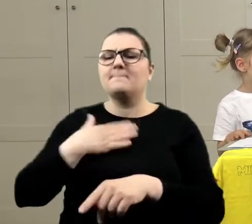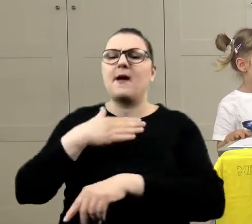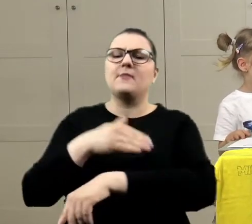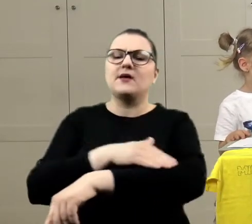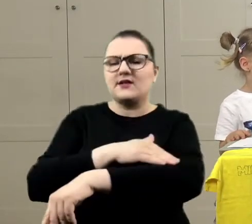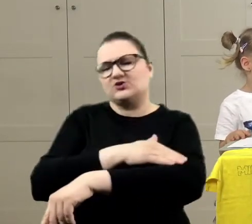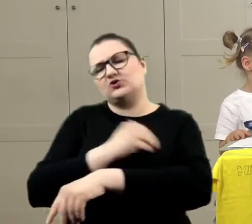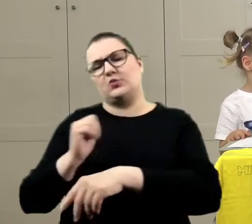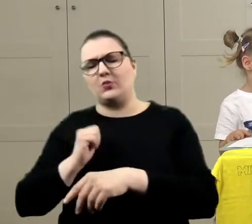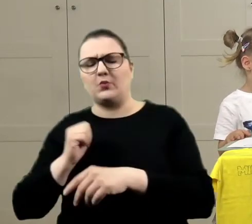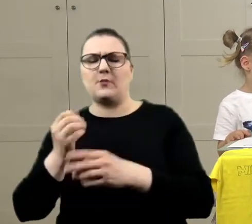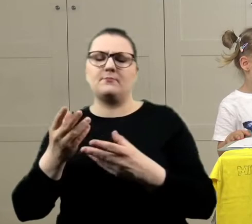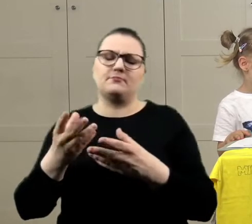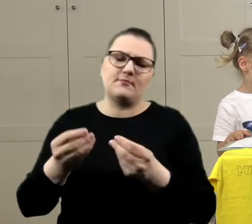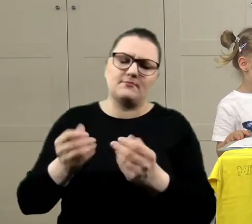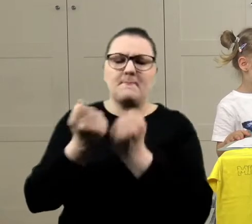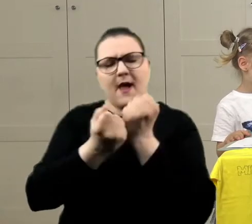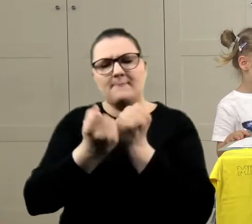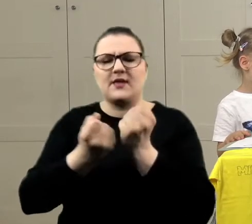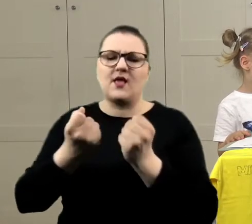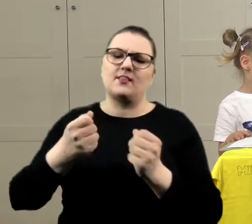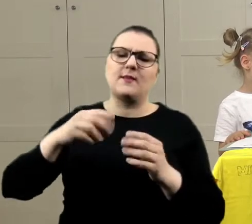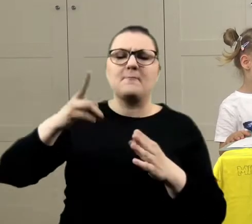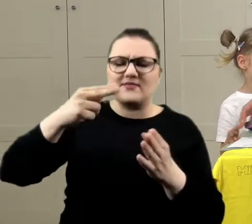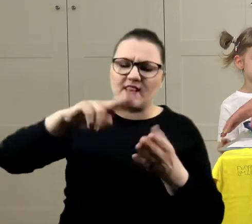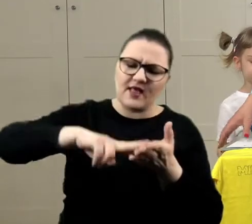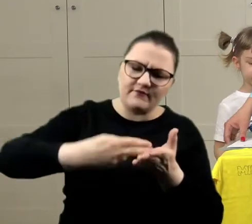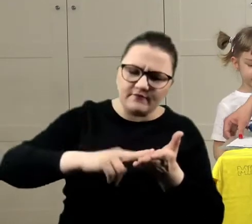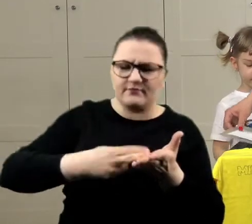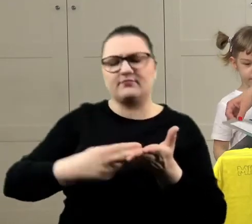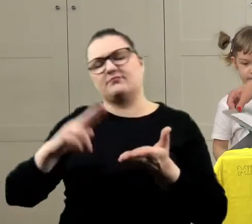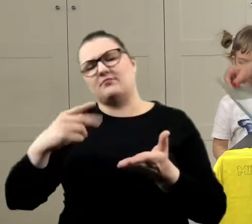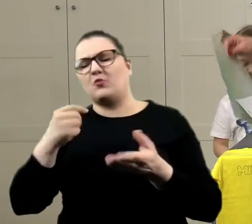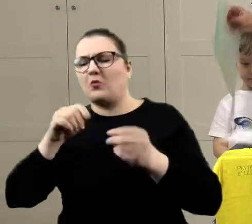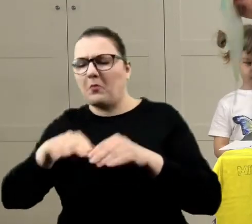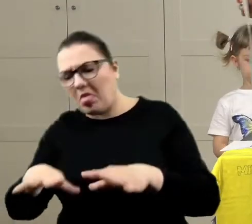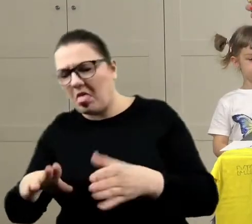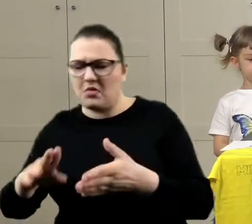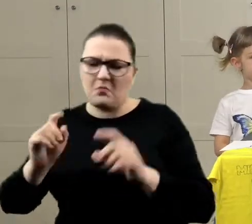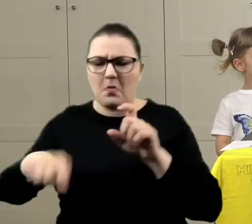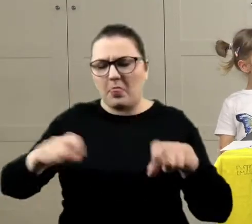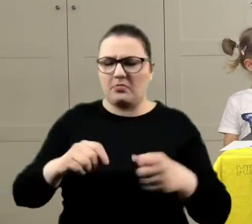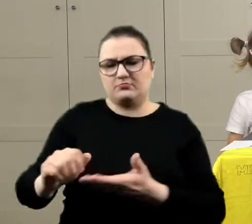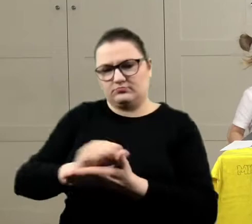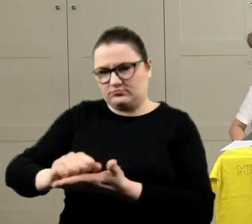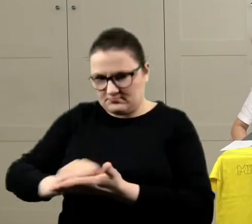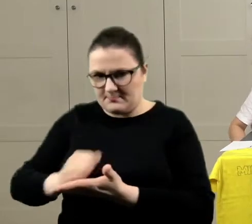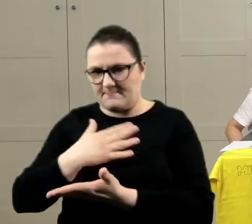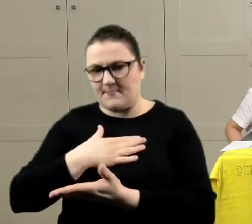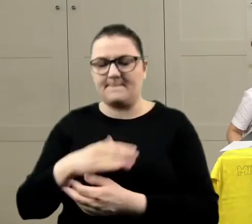może wytrzeć czasami pędzelek, może nam coś się tutaj wyleje, coś się zachlapie. I kolejna rzecz,